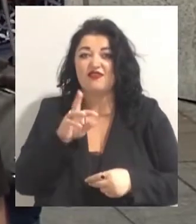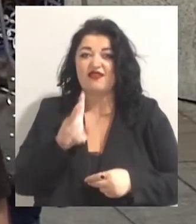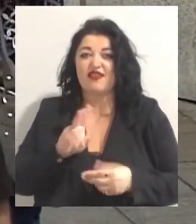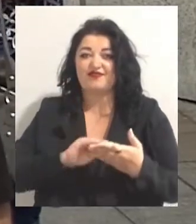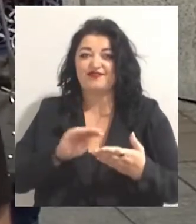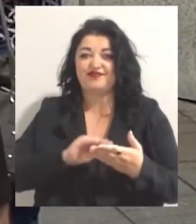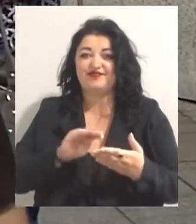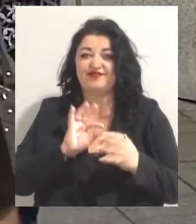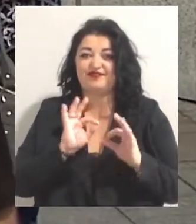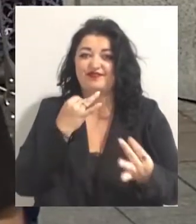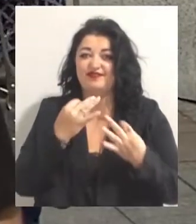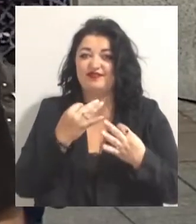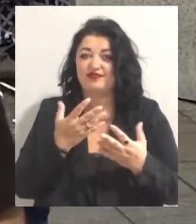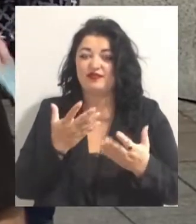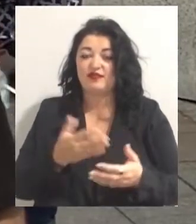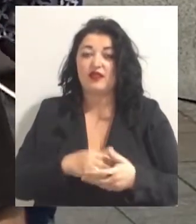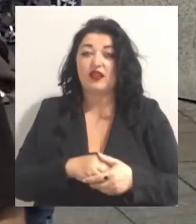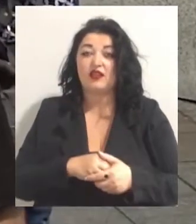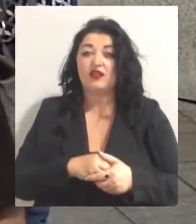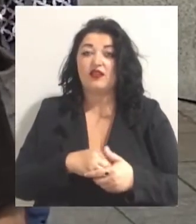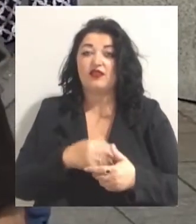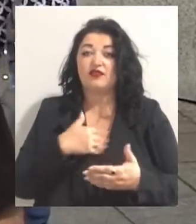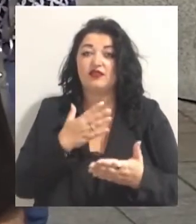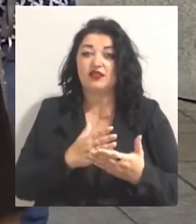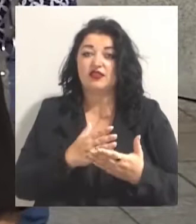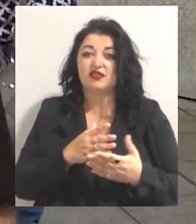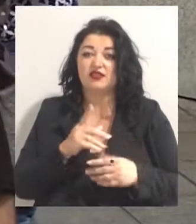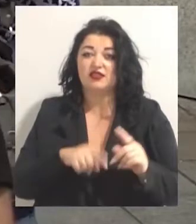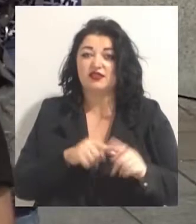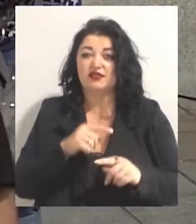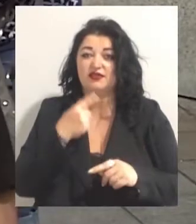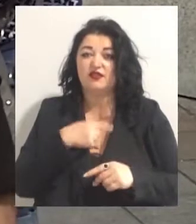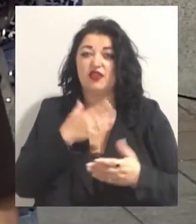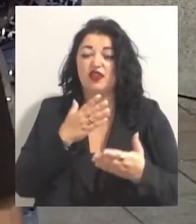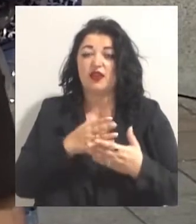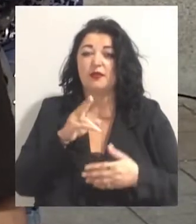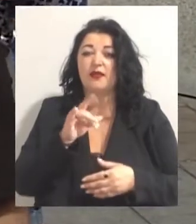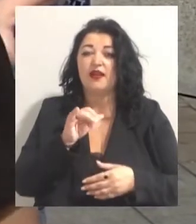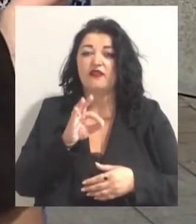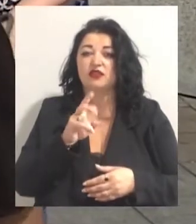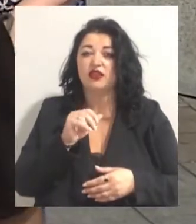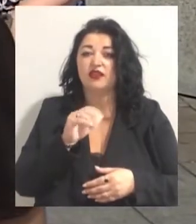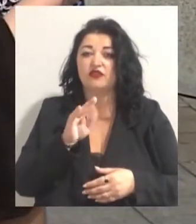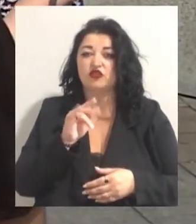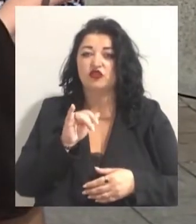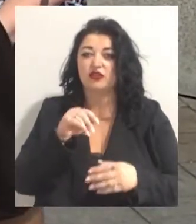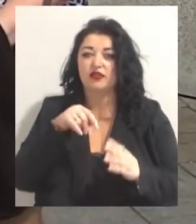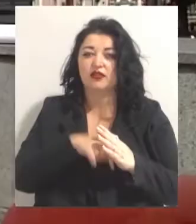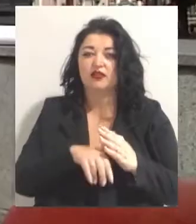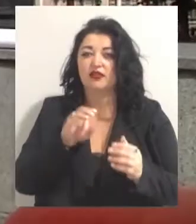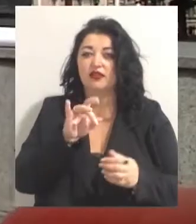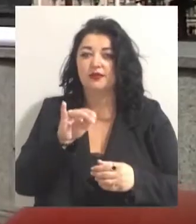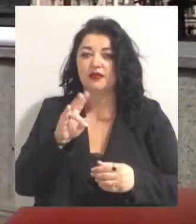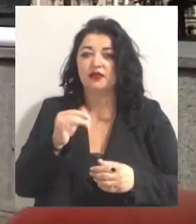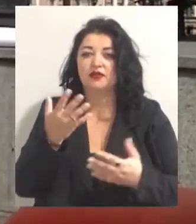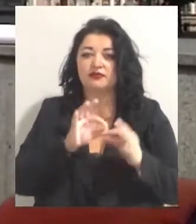В нас є різні частини тіла, в нас є правознавчі терміни, такі як спадок, наприклад, наслідства.